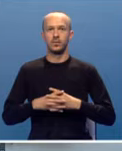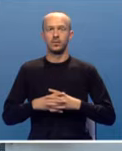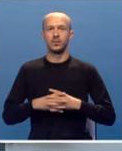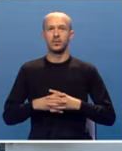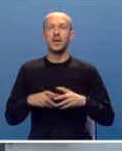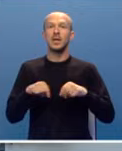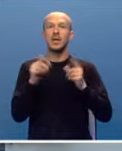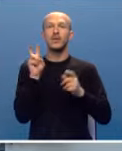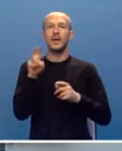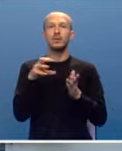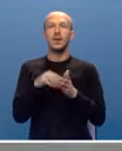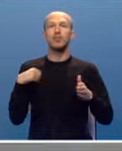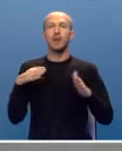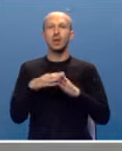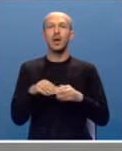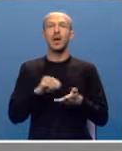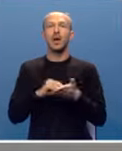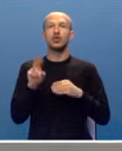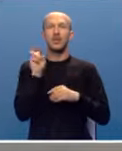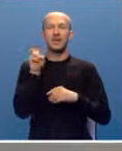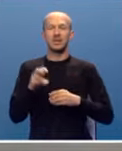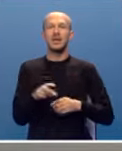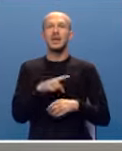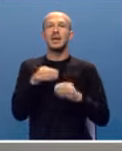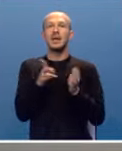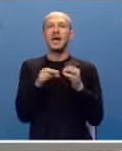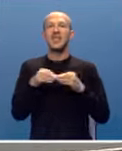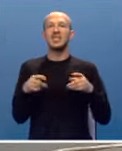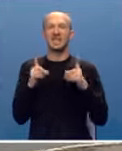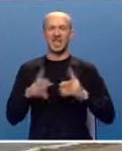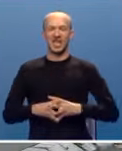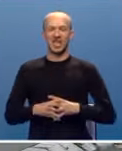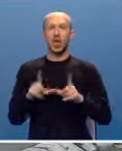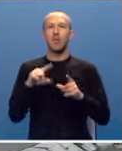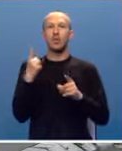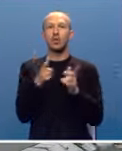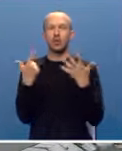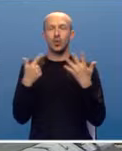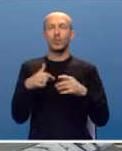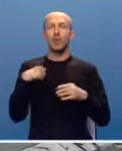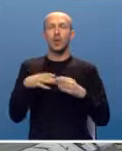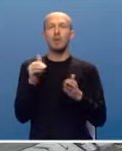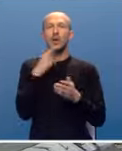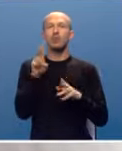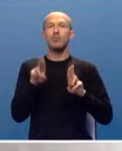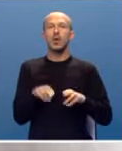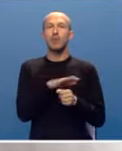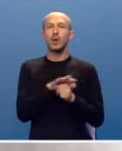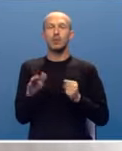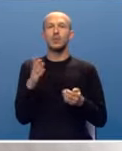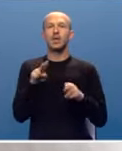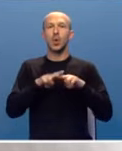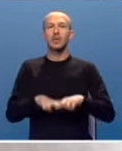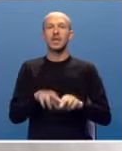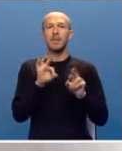Javni prevoz u gradu Banja Luka kažu prevoznici na ivici egzistenci. Od 1. jula Banja Luka bi kažu mogla u potpunosti